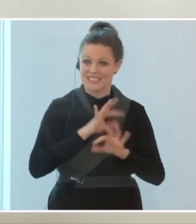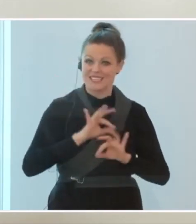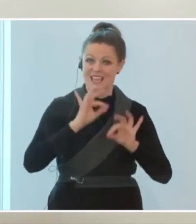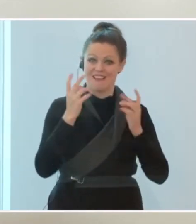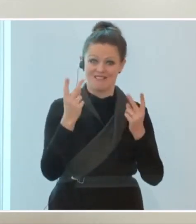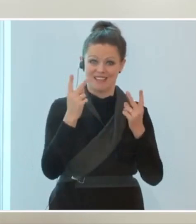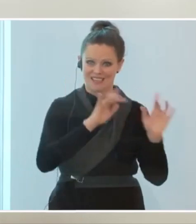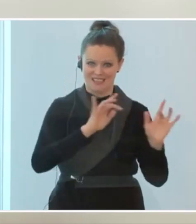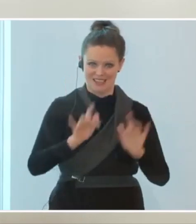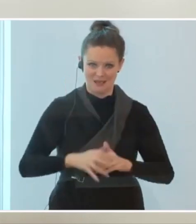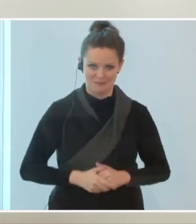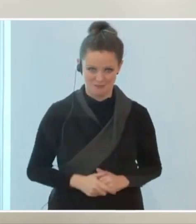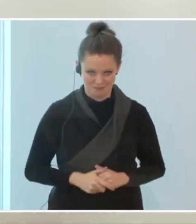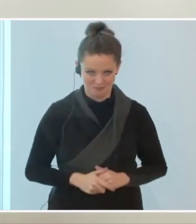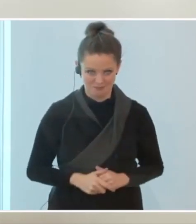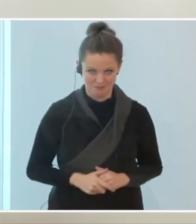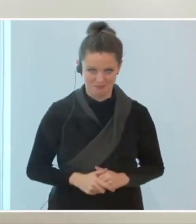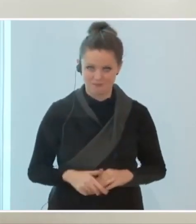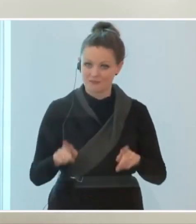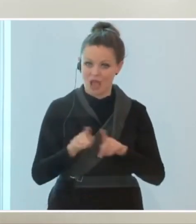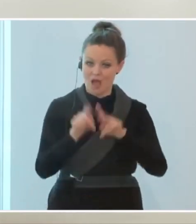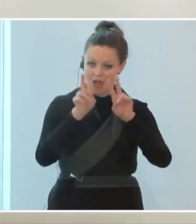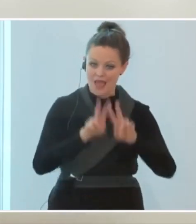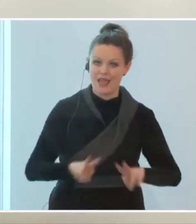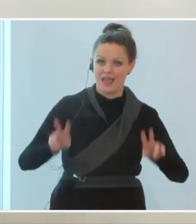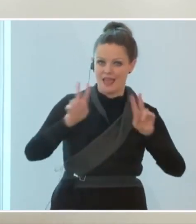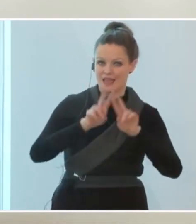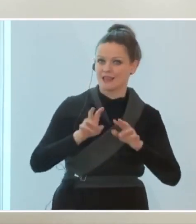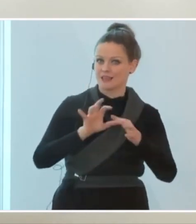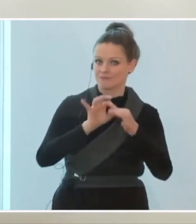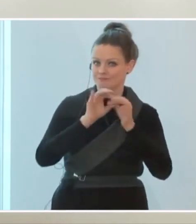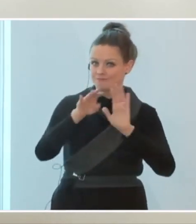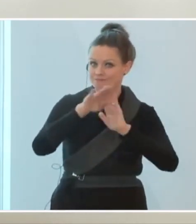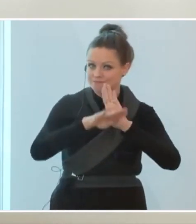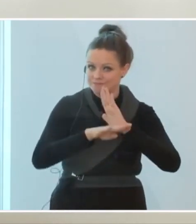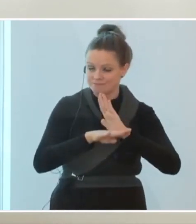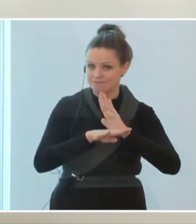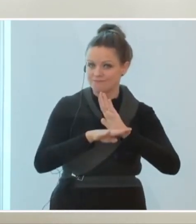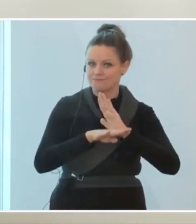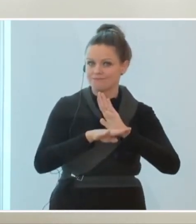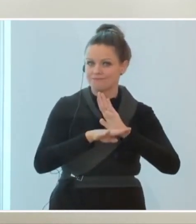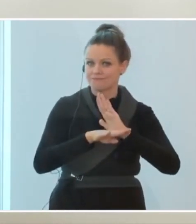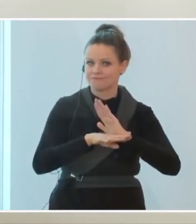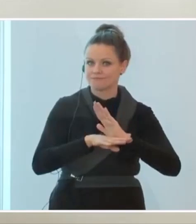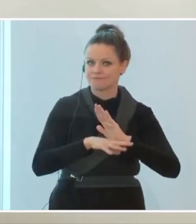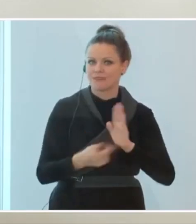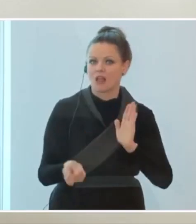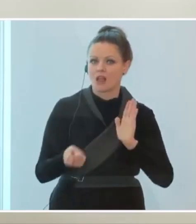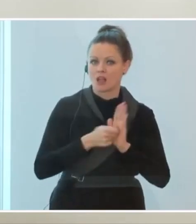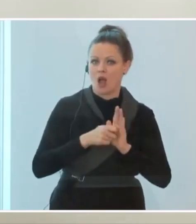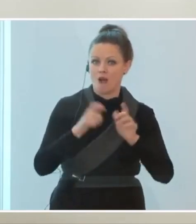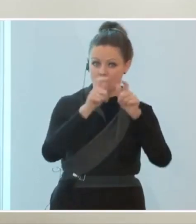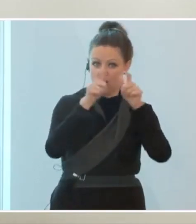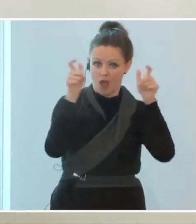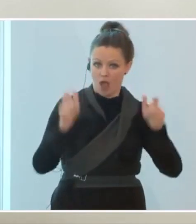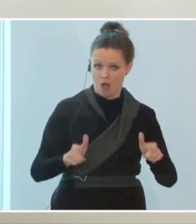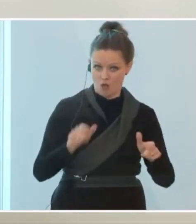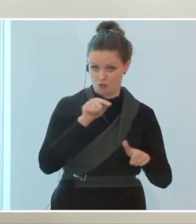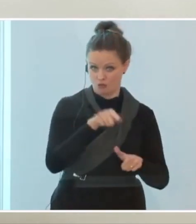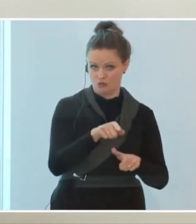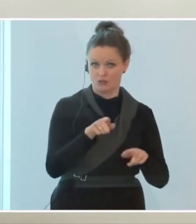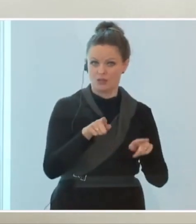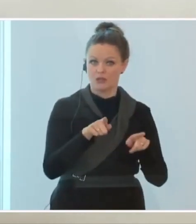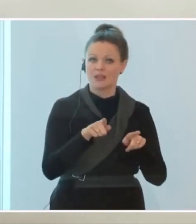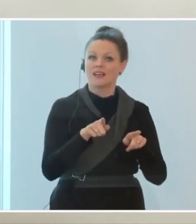Ganz deutlich noch ähnlich der Regelungen in den Kaufhäusern gehen jedenfalls die